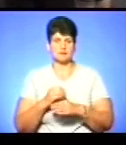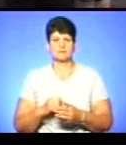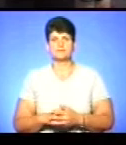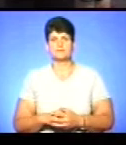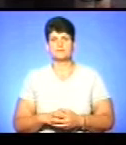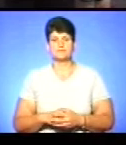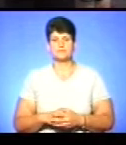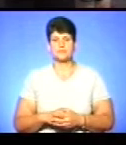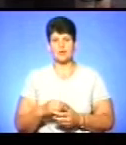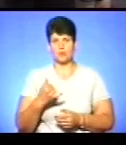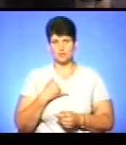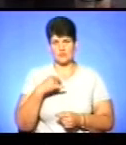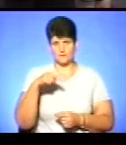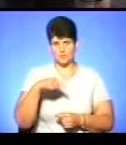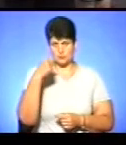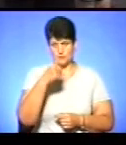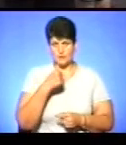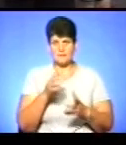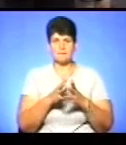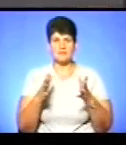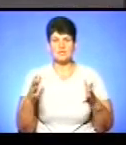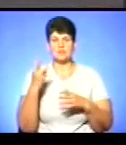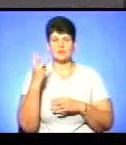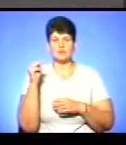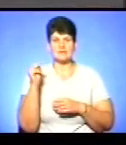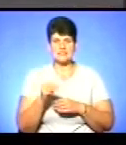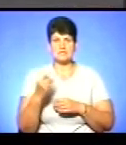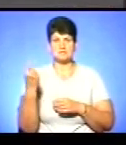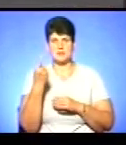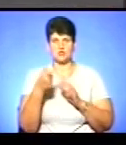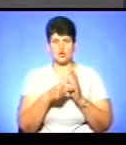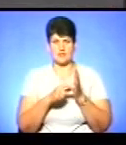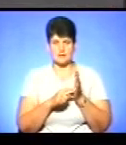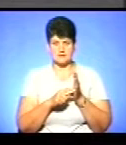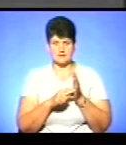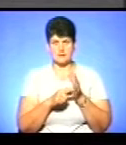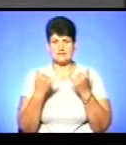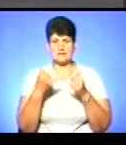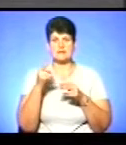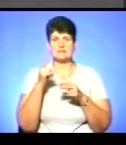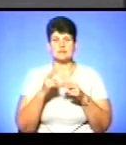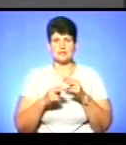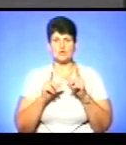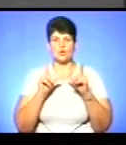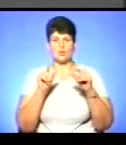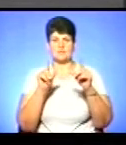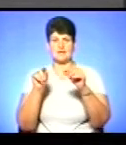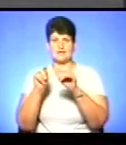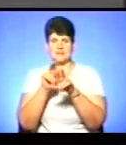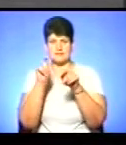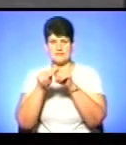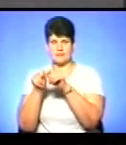У нас цьогоріч більше трьох тисяч першокласників. Зараз завершуються об'їзди навчані закладів.